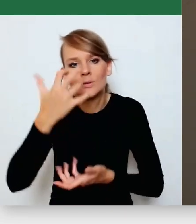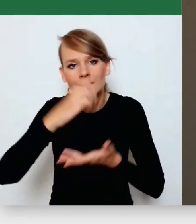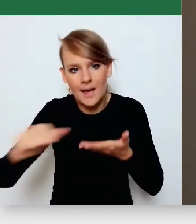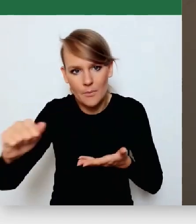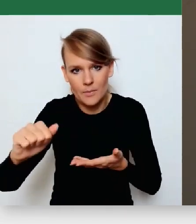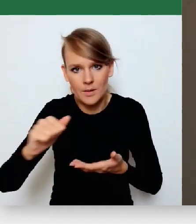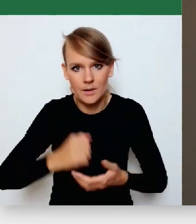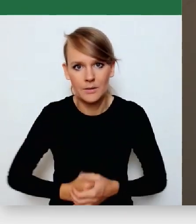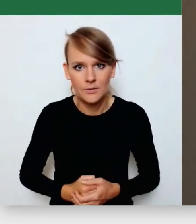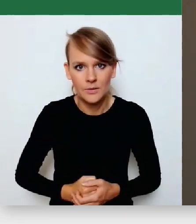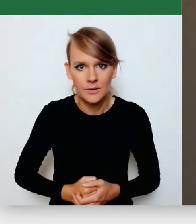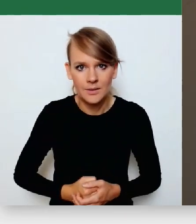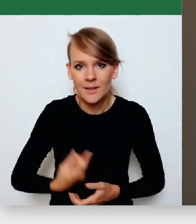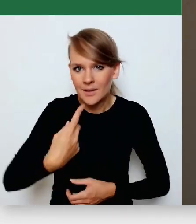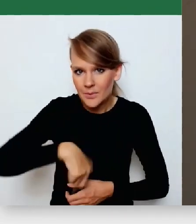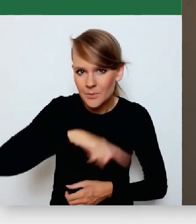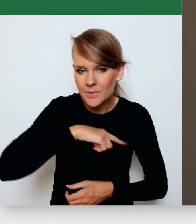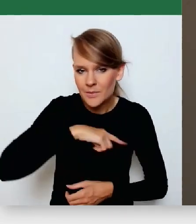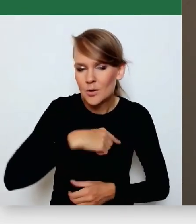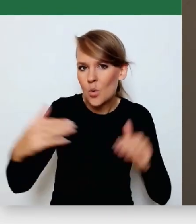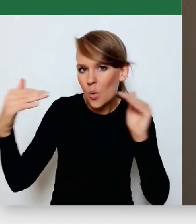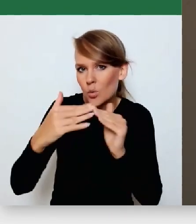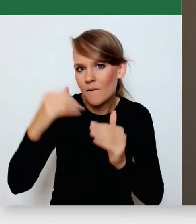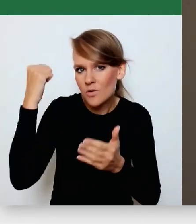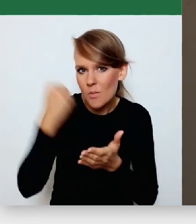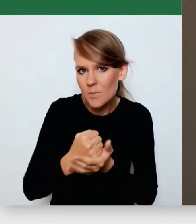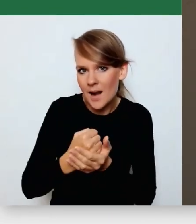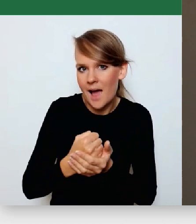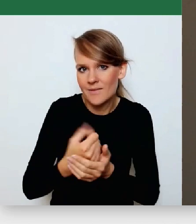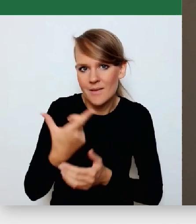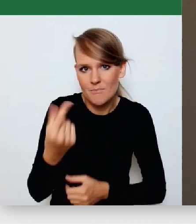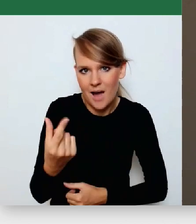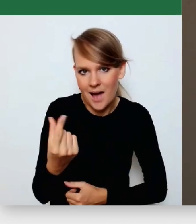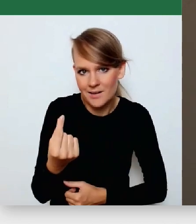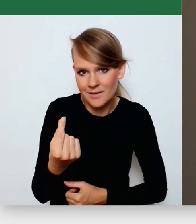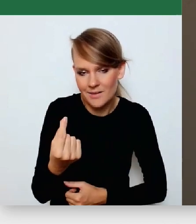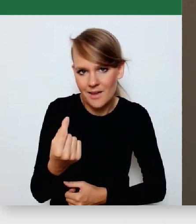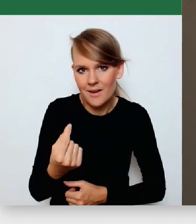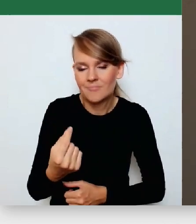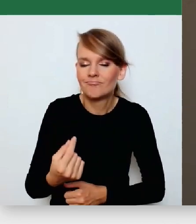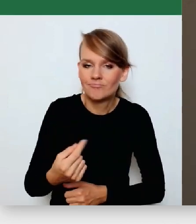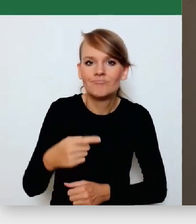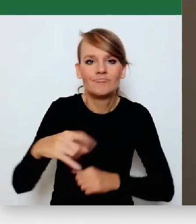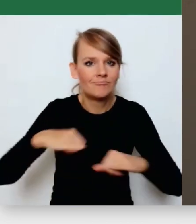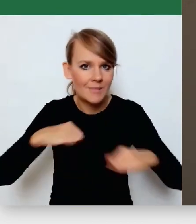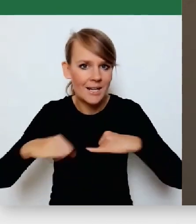Jesteśmy równoprawnym partnerem w zarządzaniu